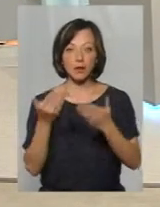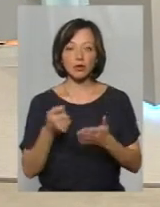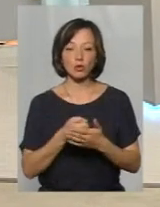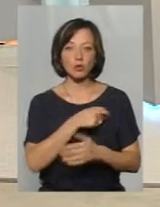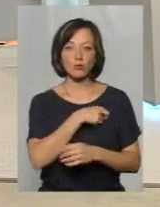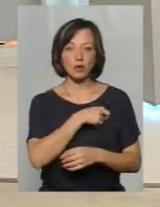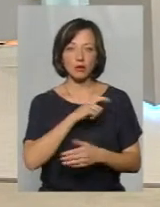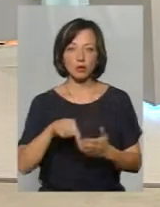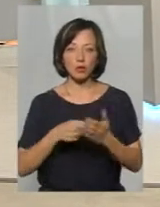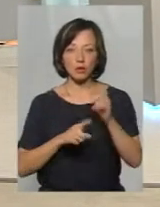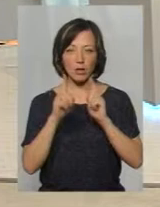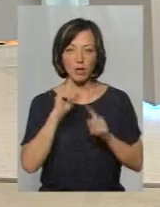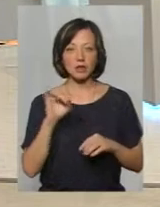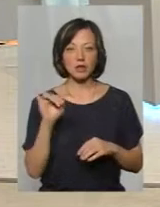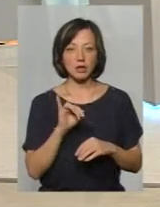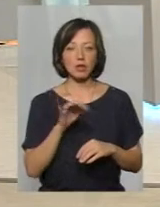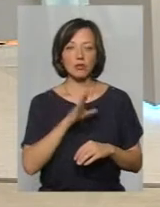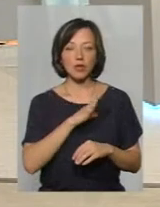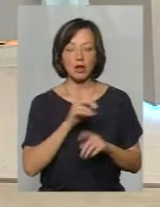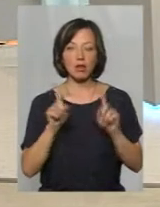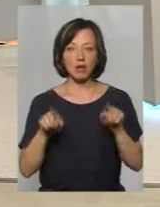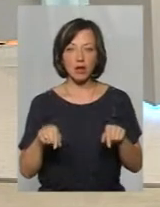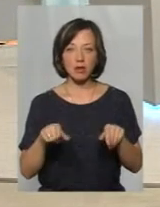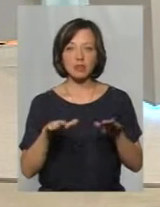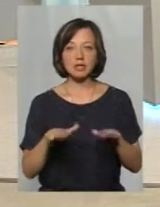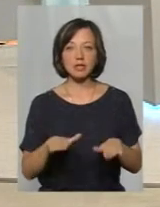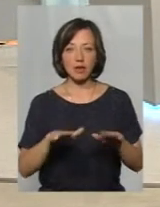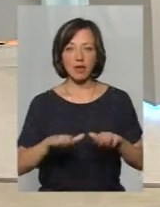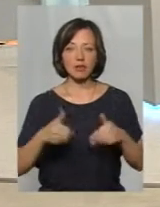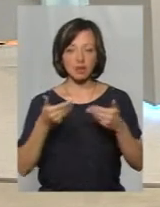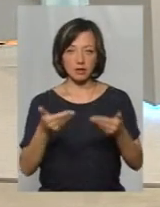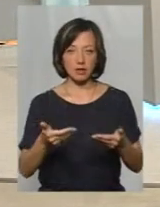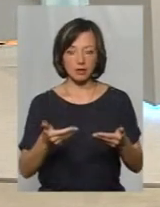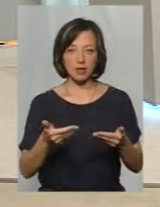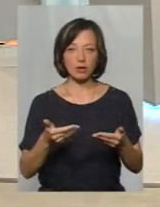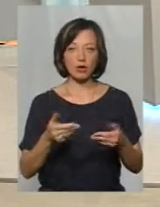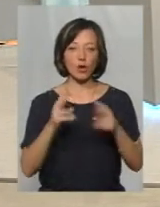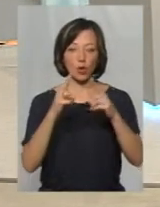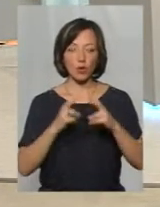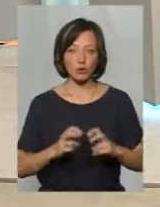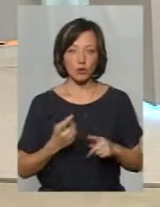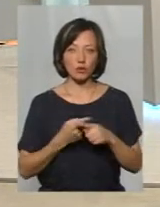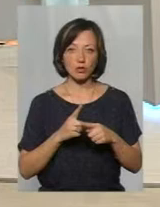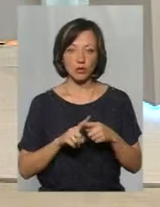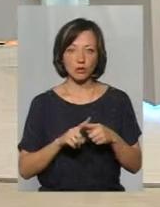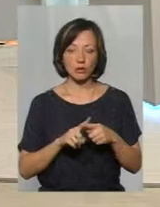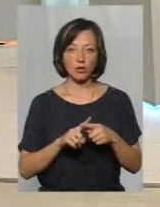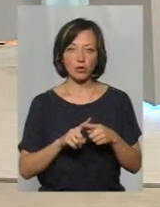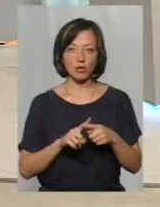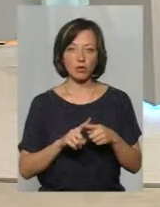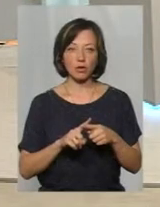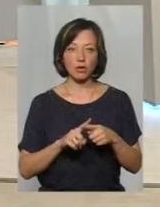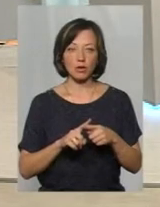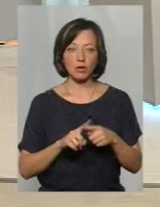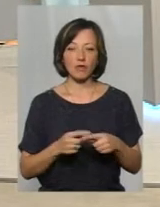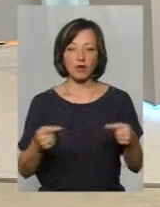депутата міської ради і була навіть місцева ініціатива з розглядом і у